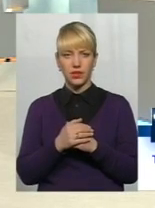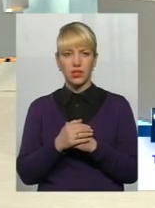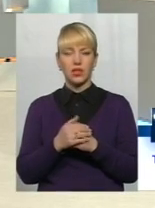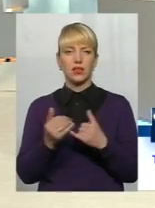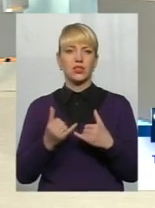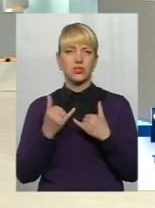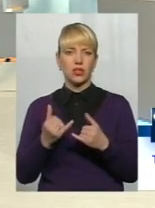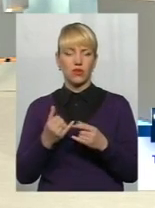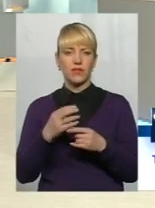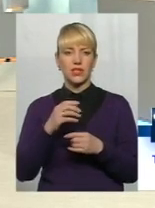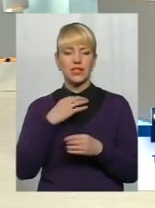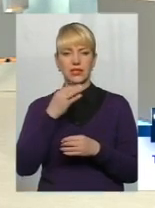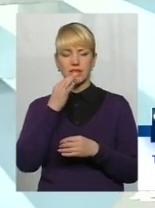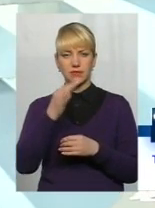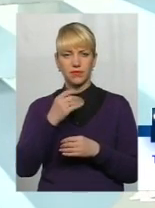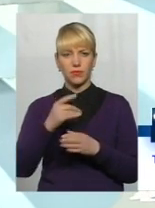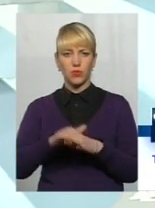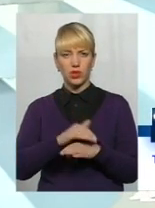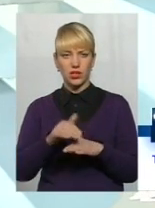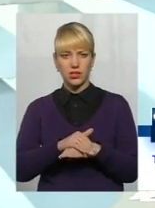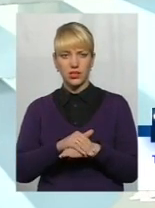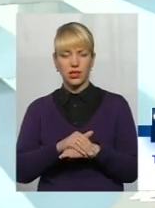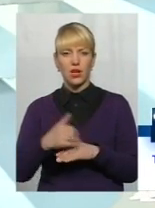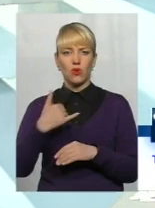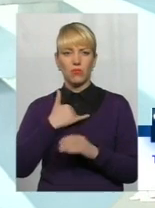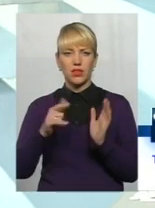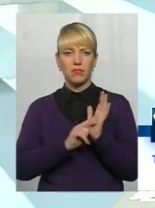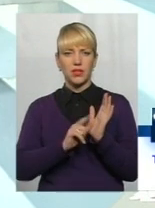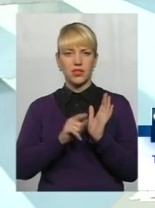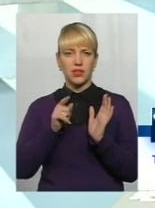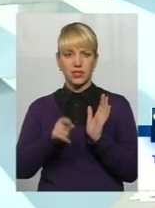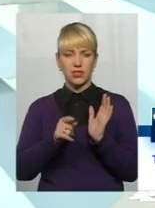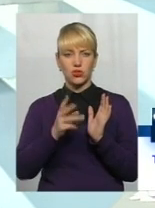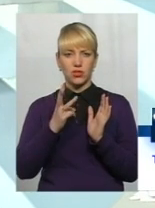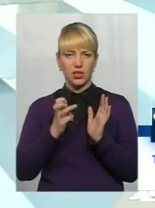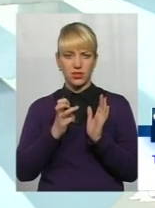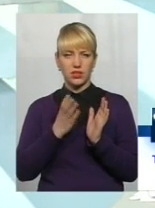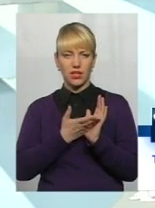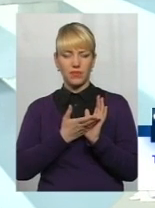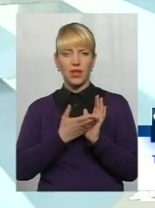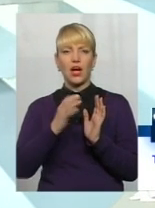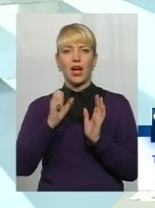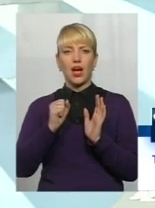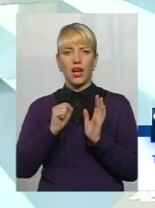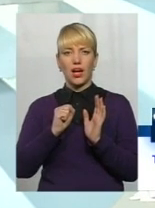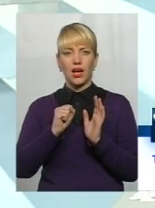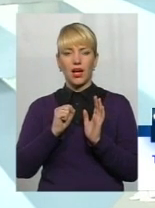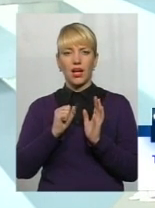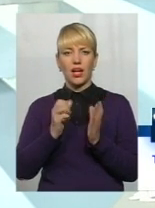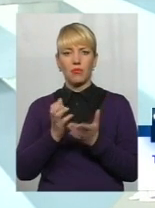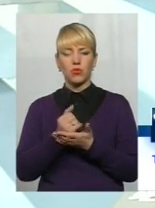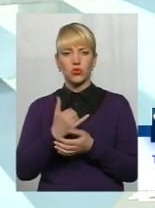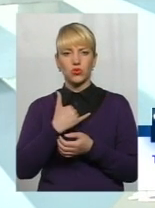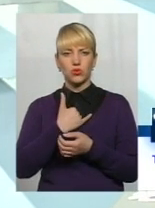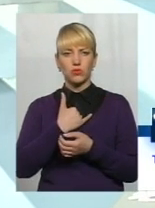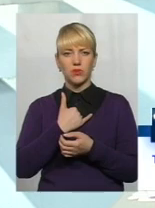шановні. в мене таке запитання. В мене пенсія 1300 складає. вийшло в